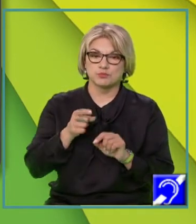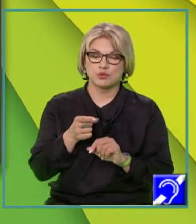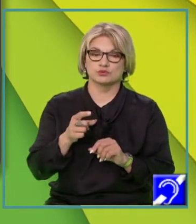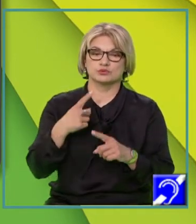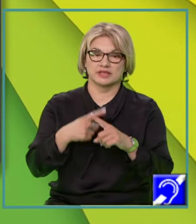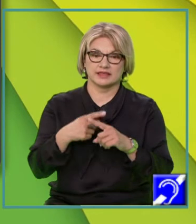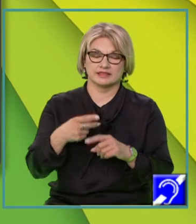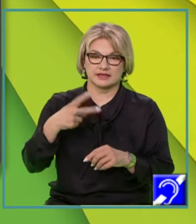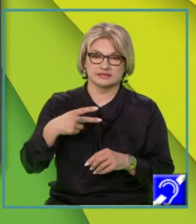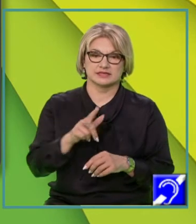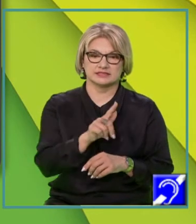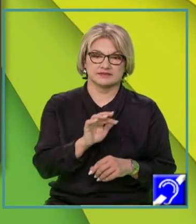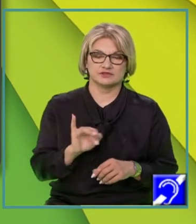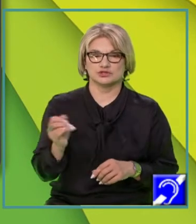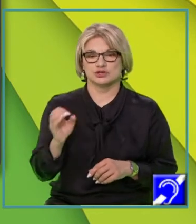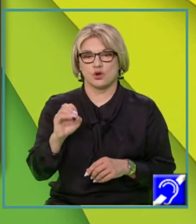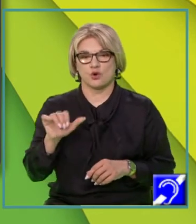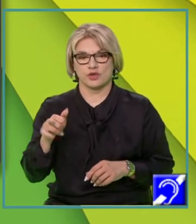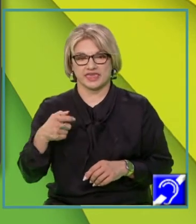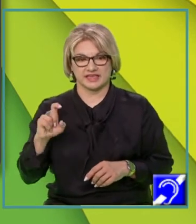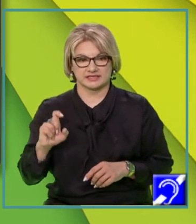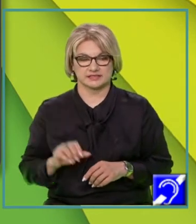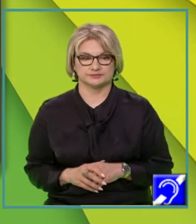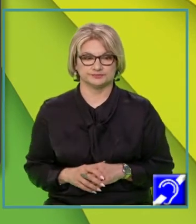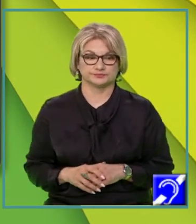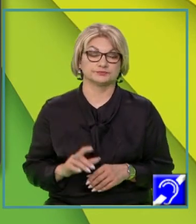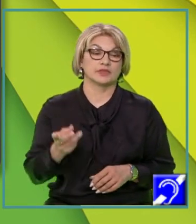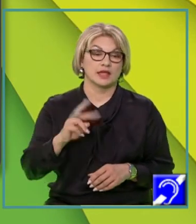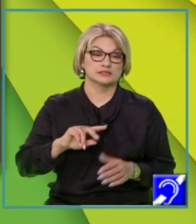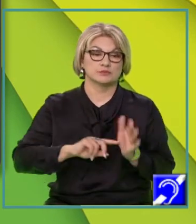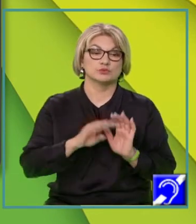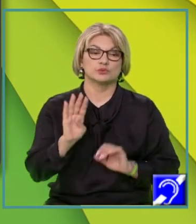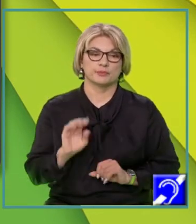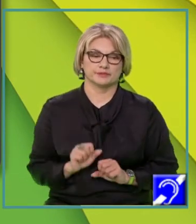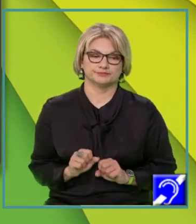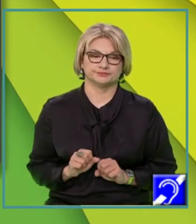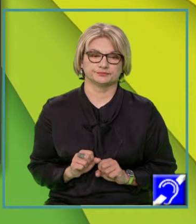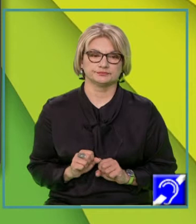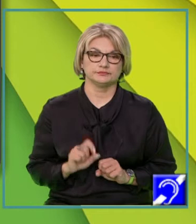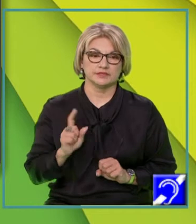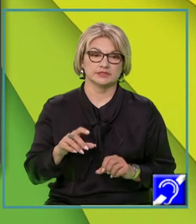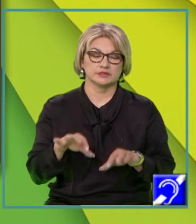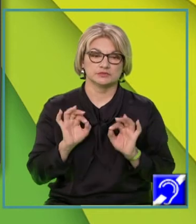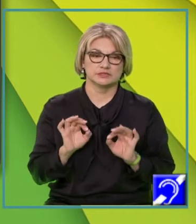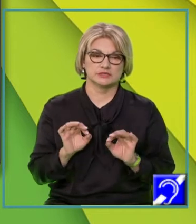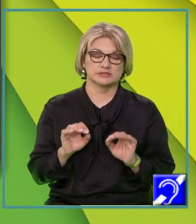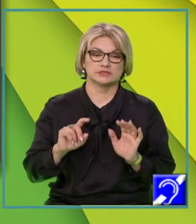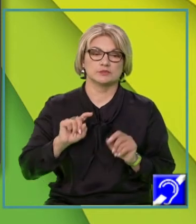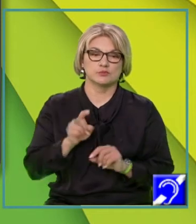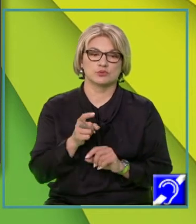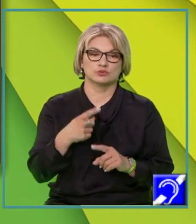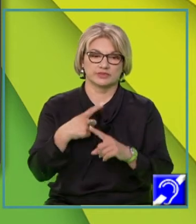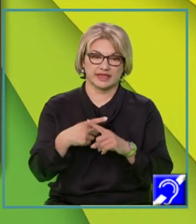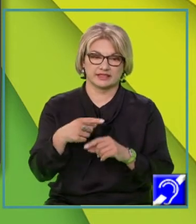graficul funcției și axa OX. La punctul B, cerința este să se determine punctul de intersecție